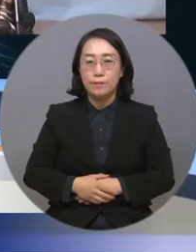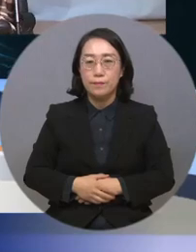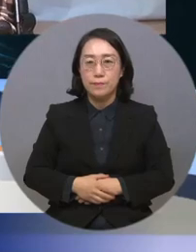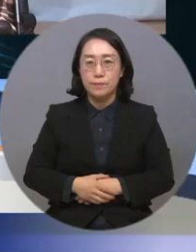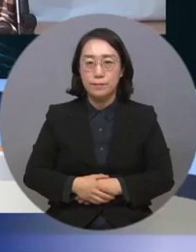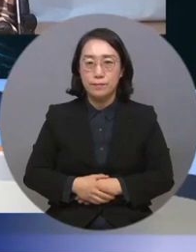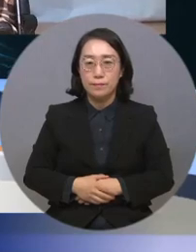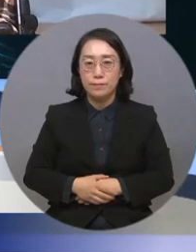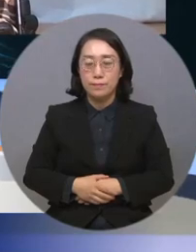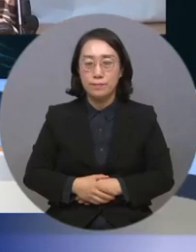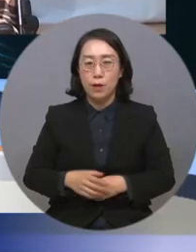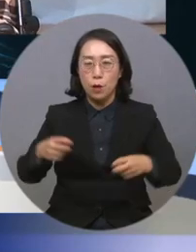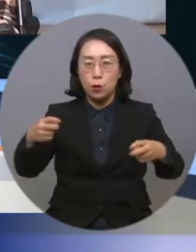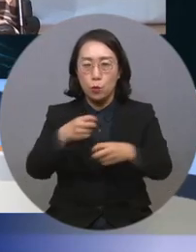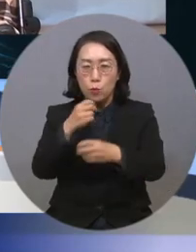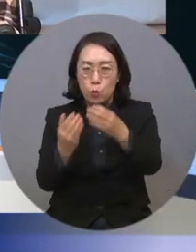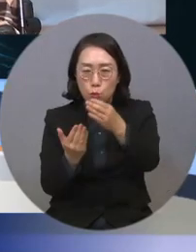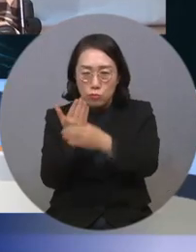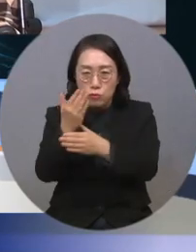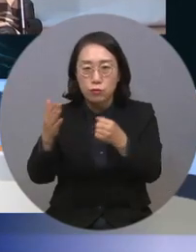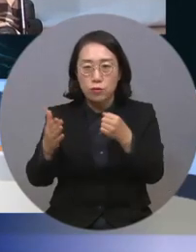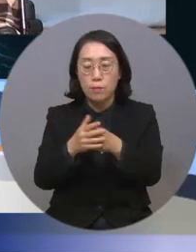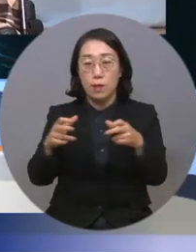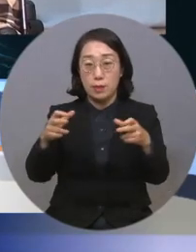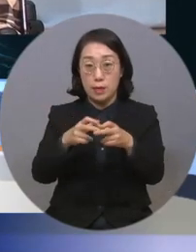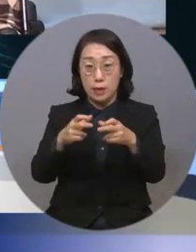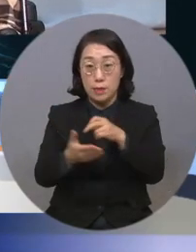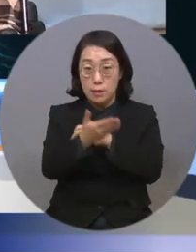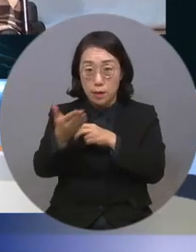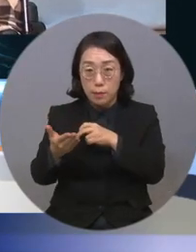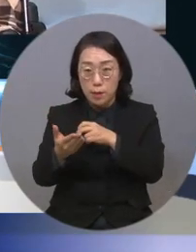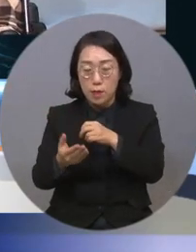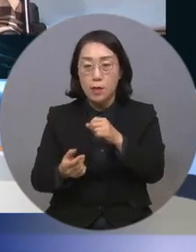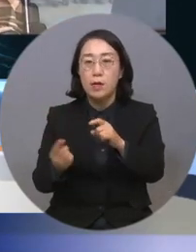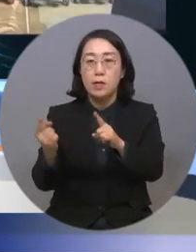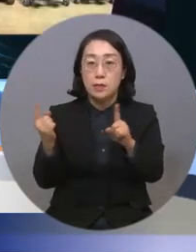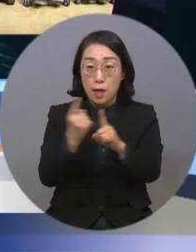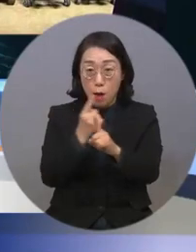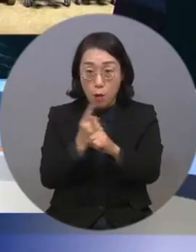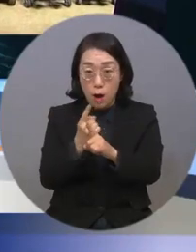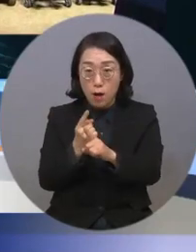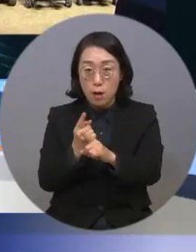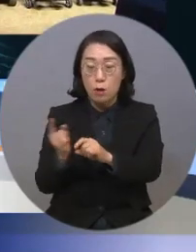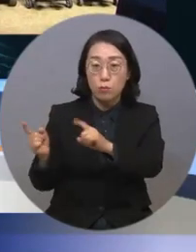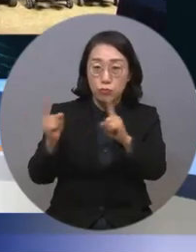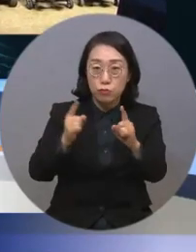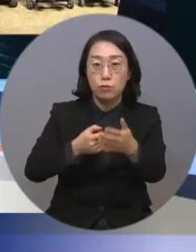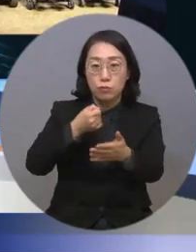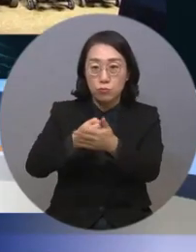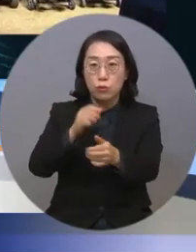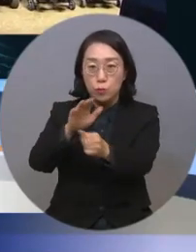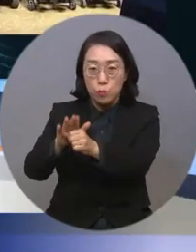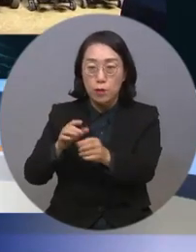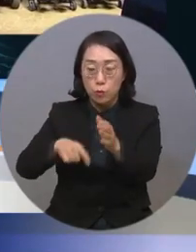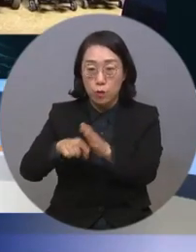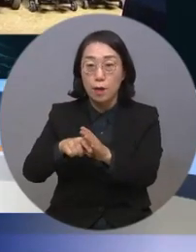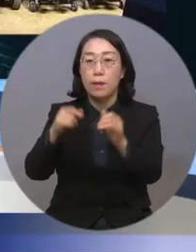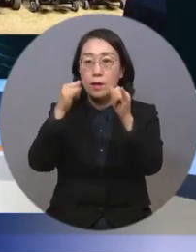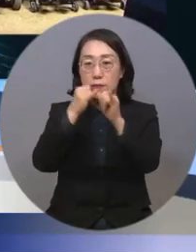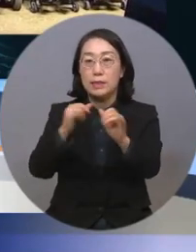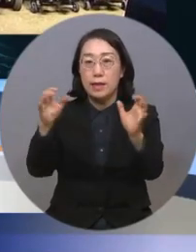교통장애인들의 재활의지를 고취시키는 2021 교통사고장애인 재활상 시상식이 열렸습니다.